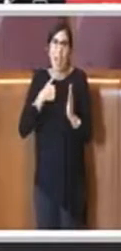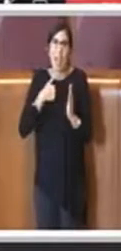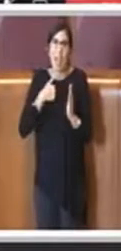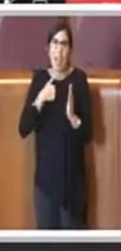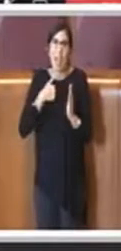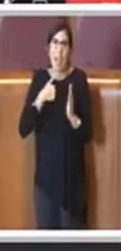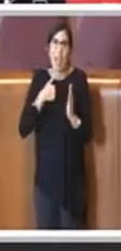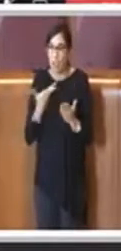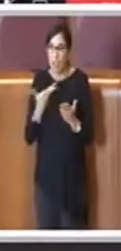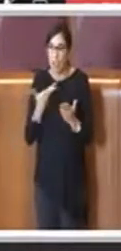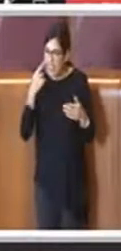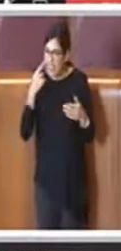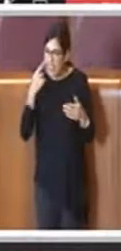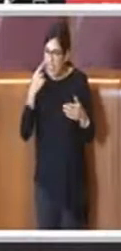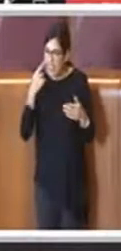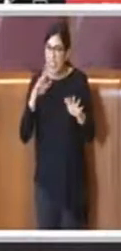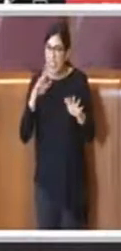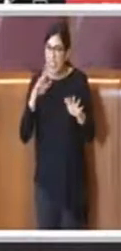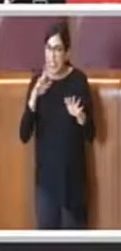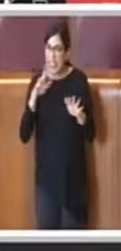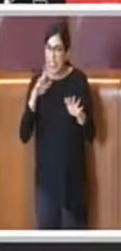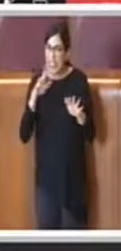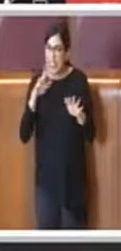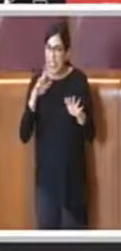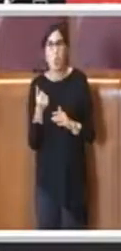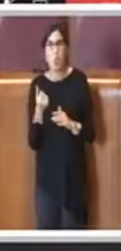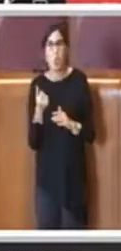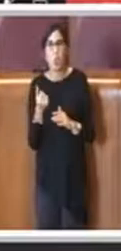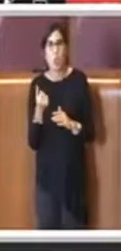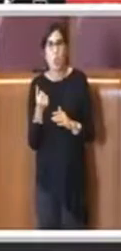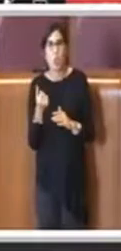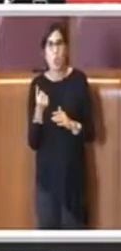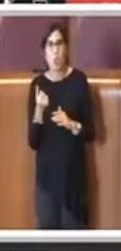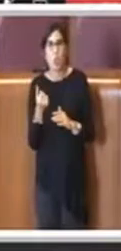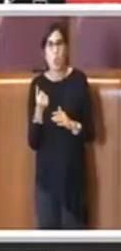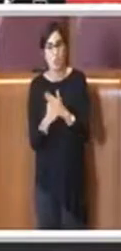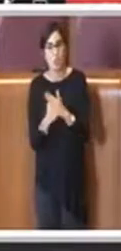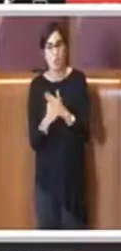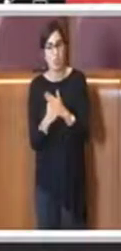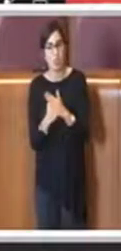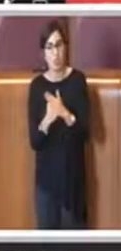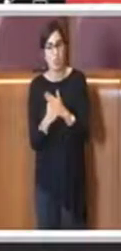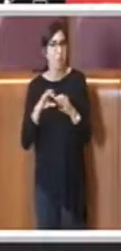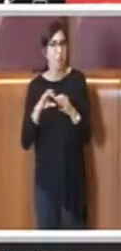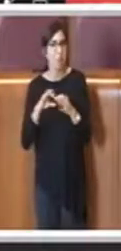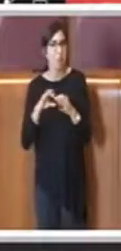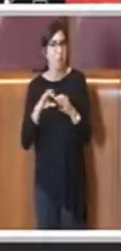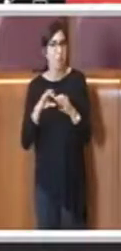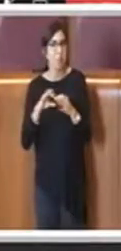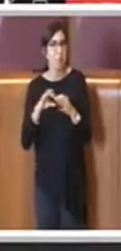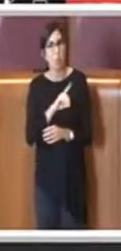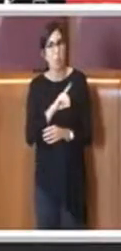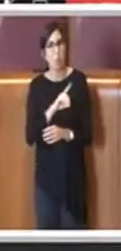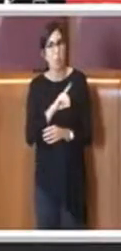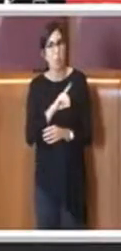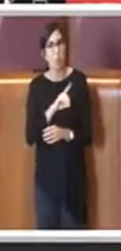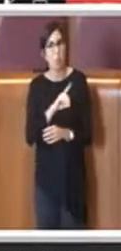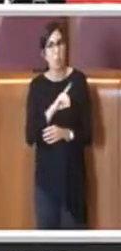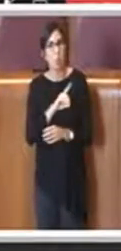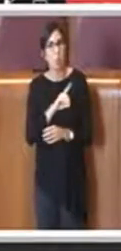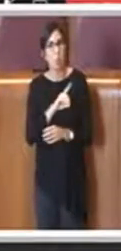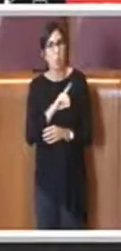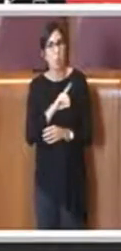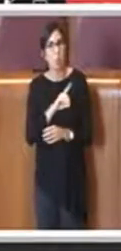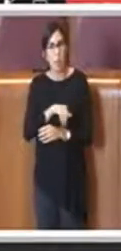perduto e qualunque altra possibilità nell'ambito dei DPCM possa aiutare le attività